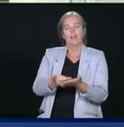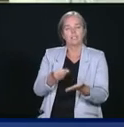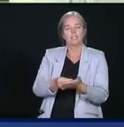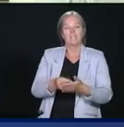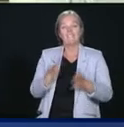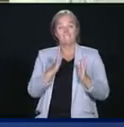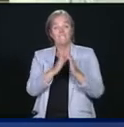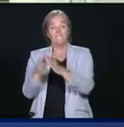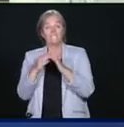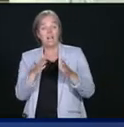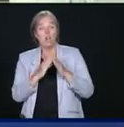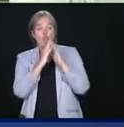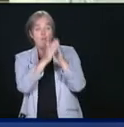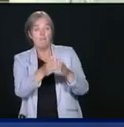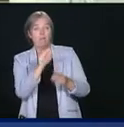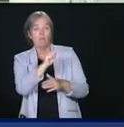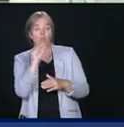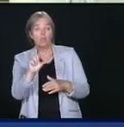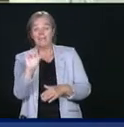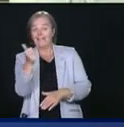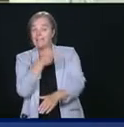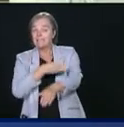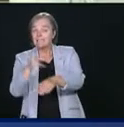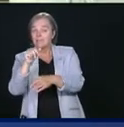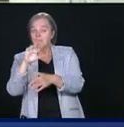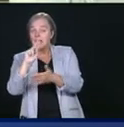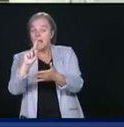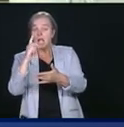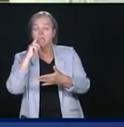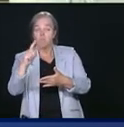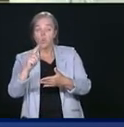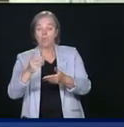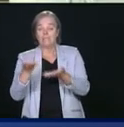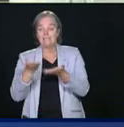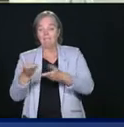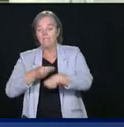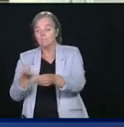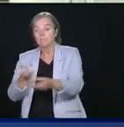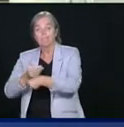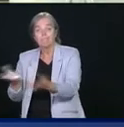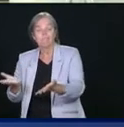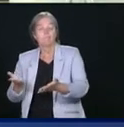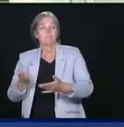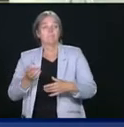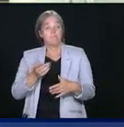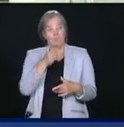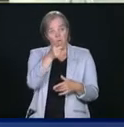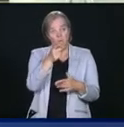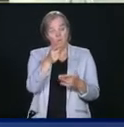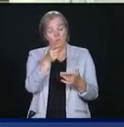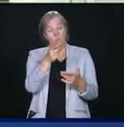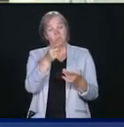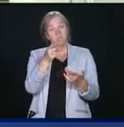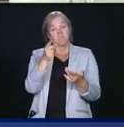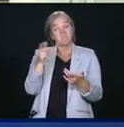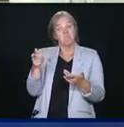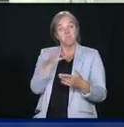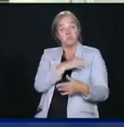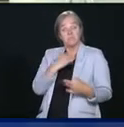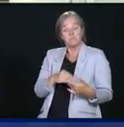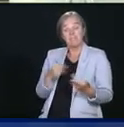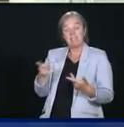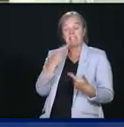pour financer les services directs à la population qu'elles doivent livrer dès maintenant, est-ce qu'elles auront cet argent qu'elles disent avoir besoin pour éviter